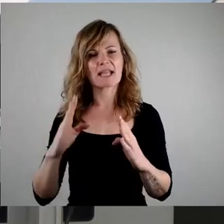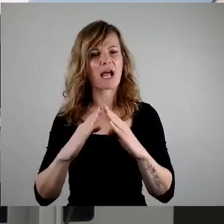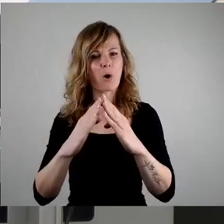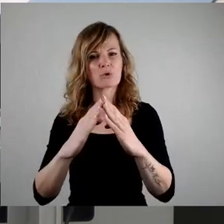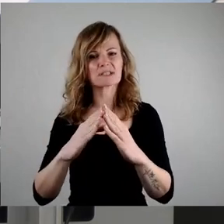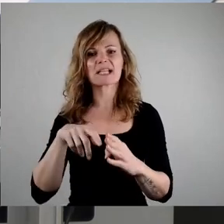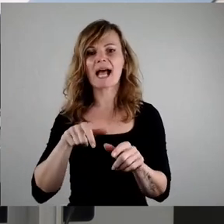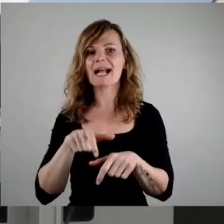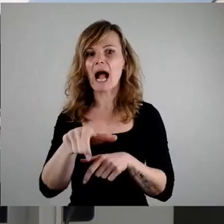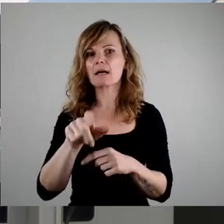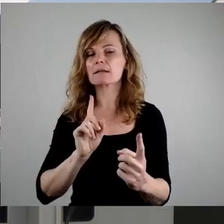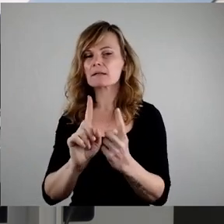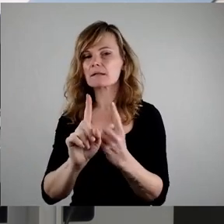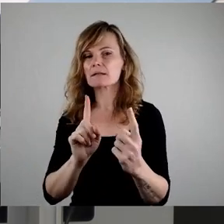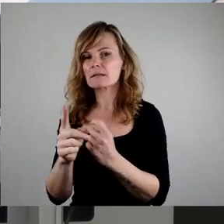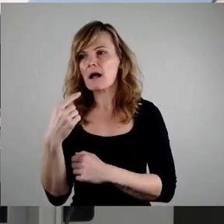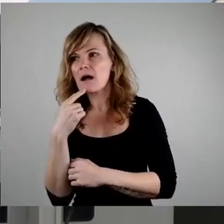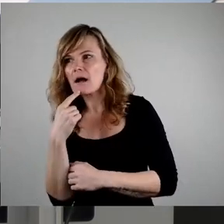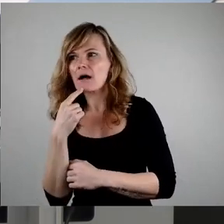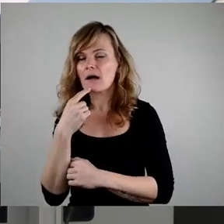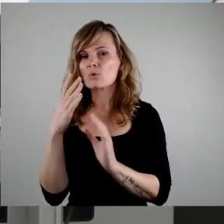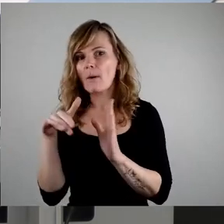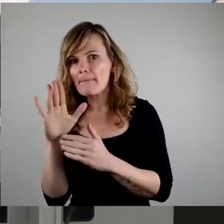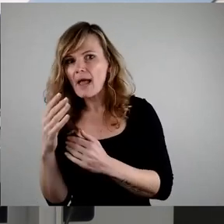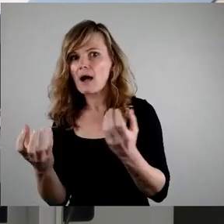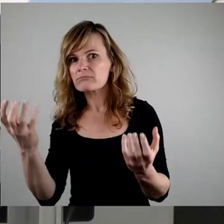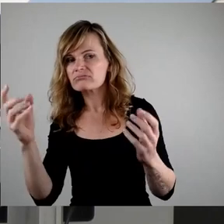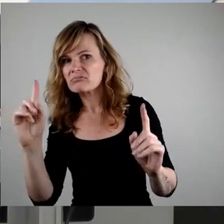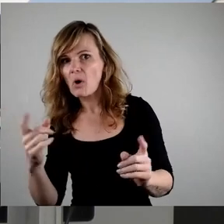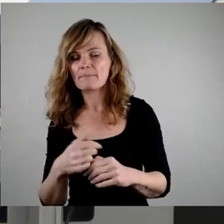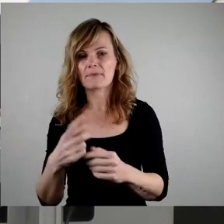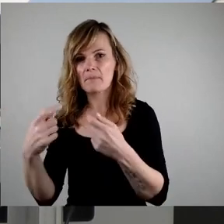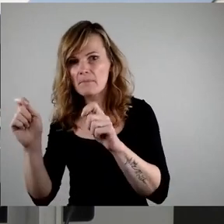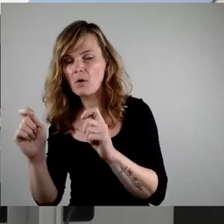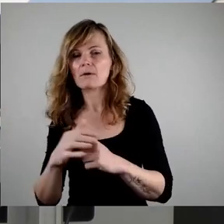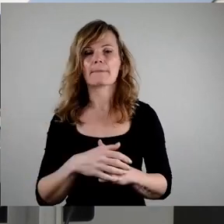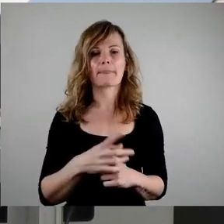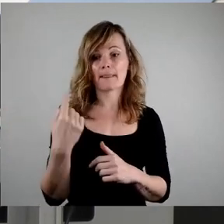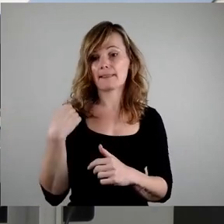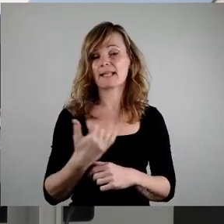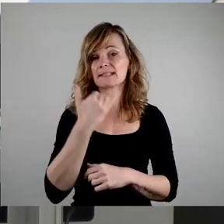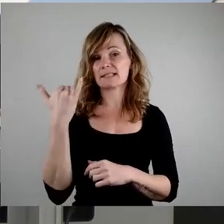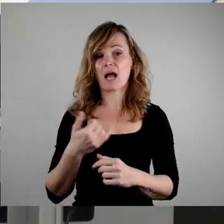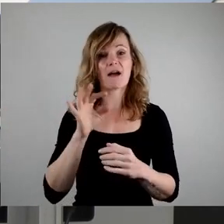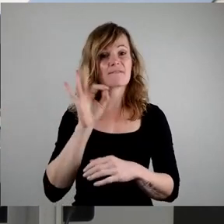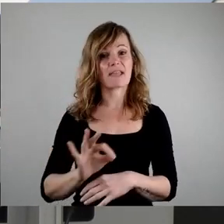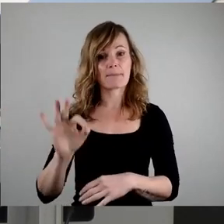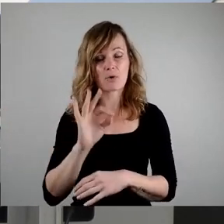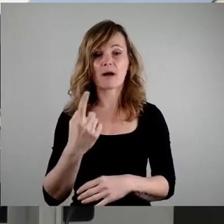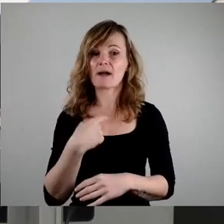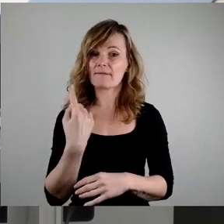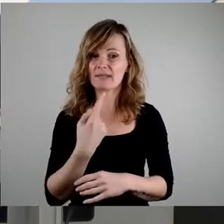noch mehr. Wir reichten daraufhin am 8. Februar letzten Jahres unseren ersten Antrag zum Thema effektives